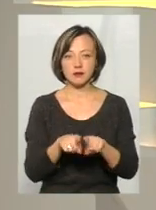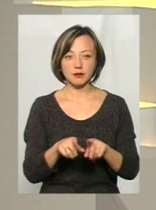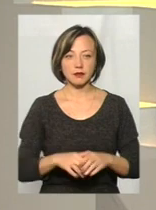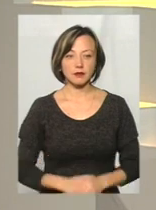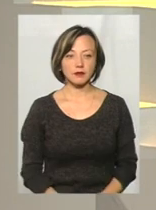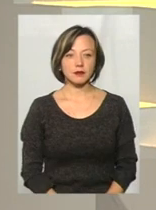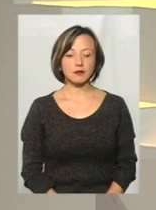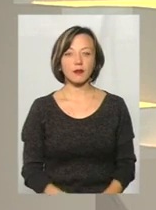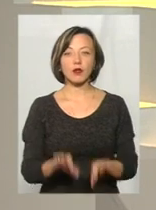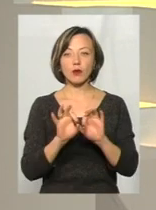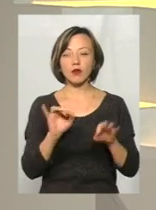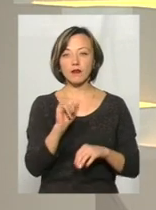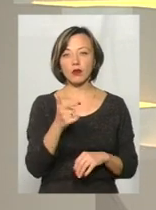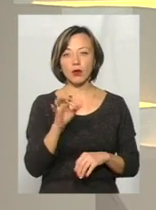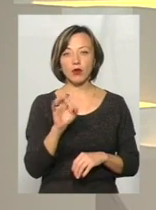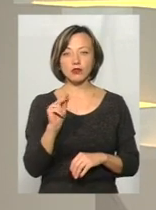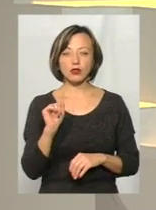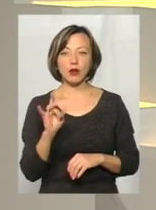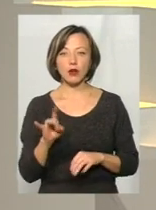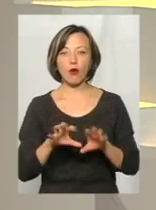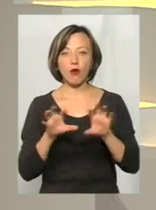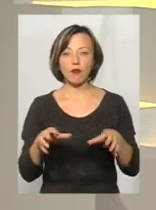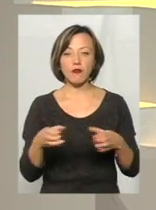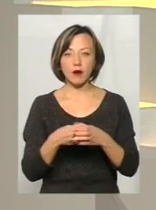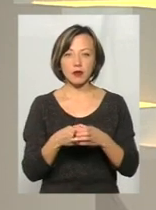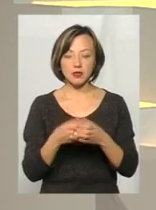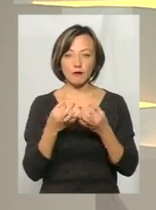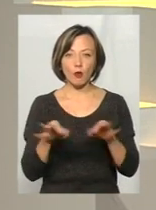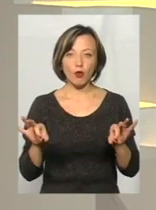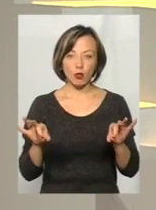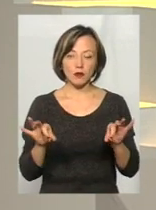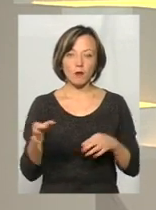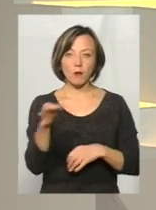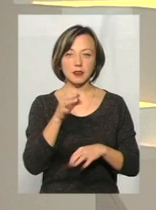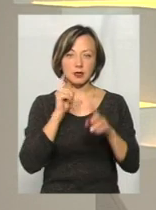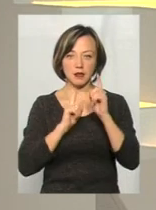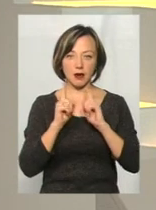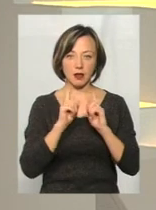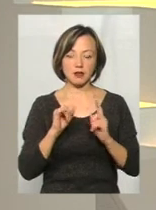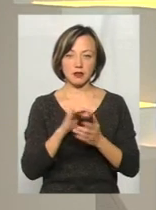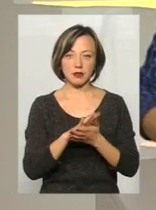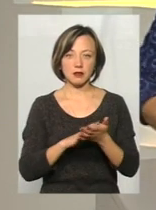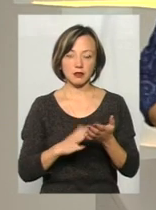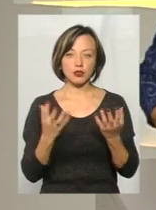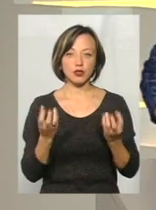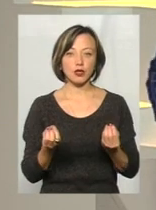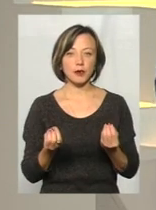нас є коментар Івана Гончара, голови фракції Свободи, в обласній раді. І ще